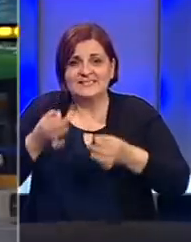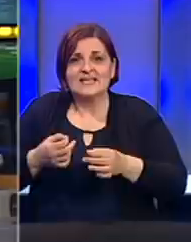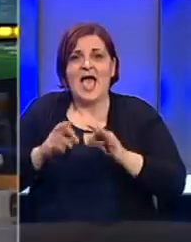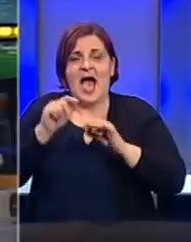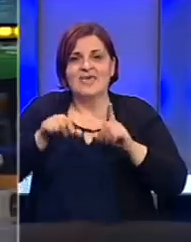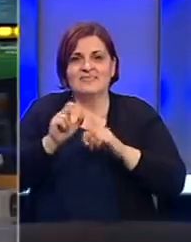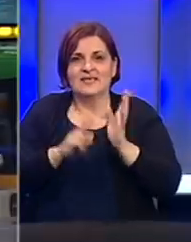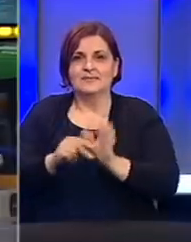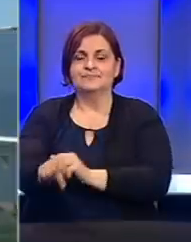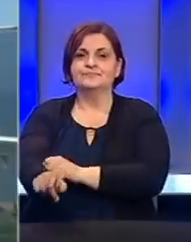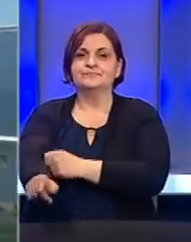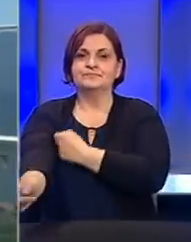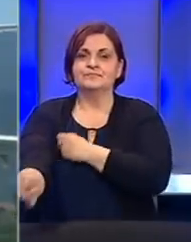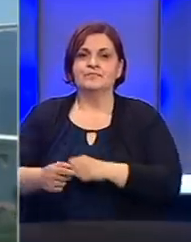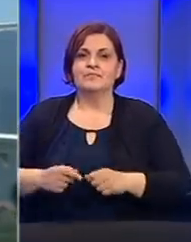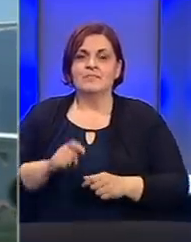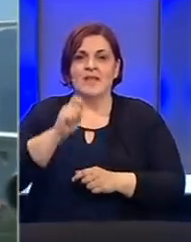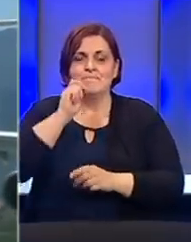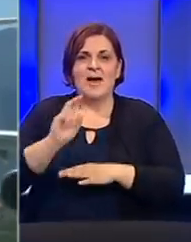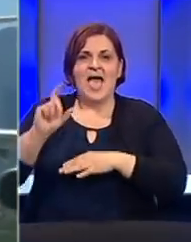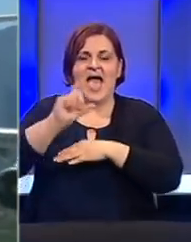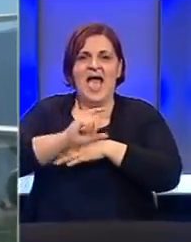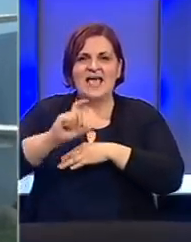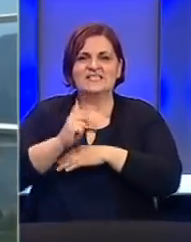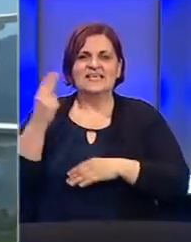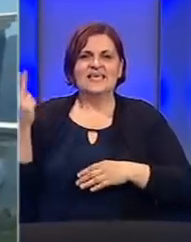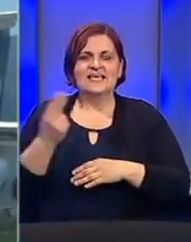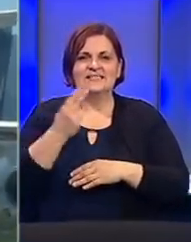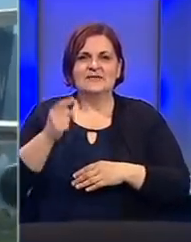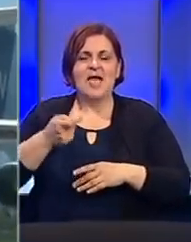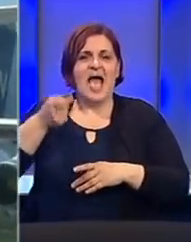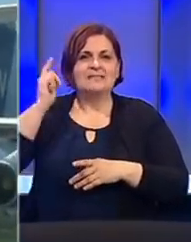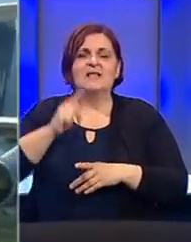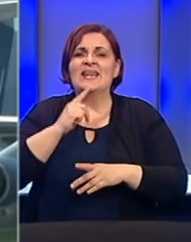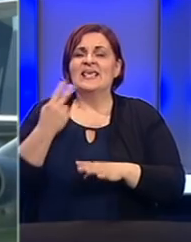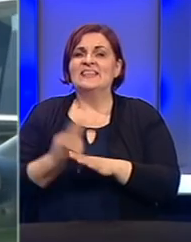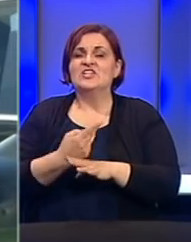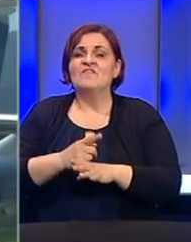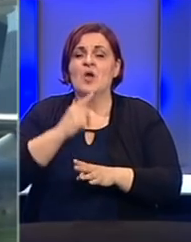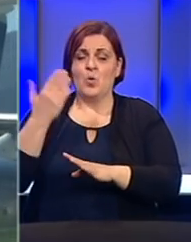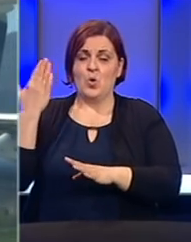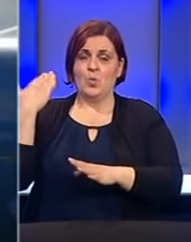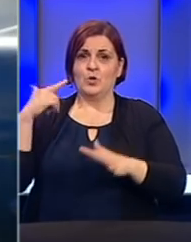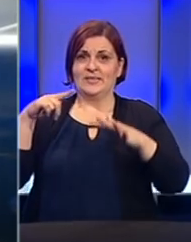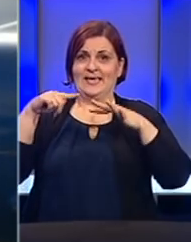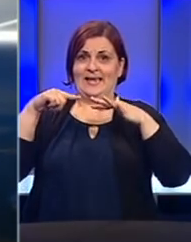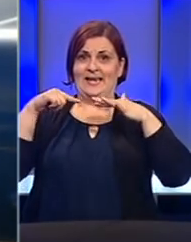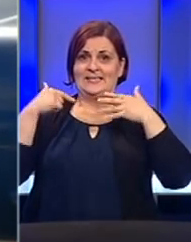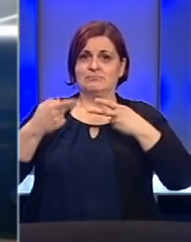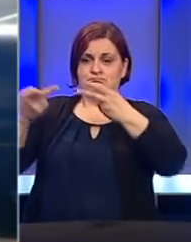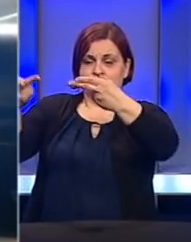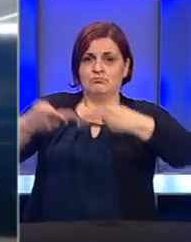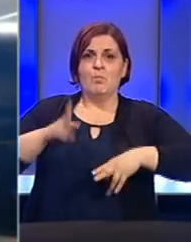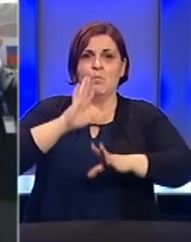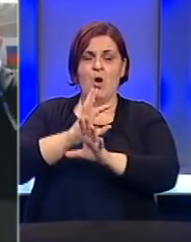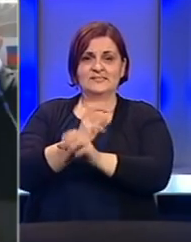Aydin Tači. Mađarska, Turska, Slovenija i Azerbejdžan samo su neke od zemalja koje su u proteklim sedmicama poslale pomoć